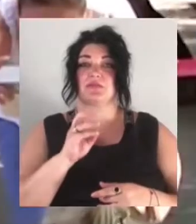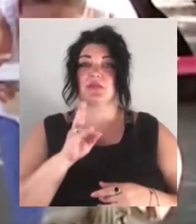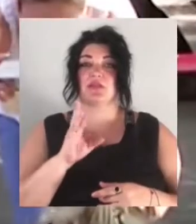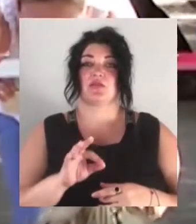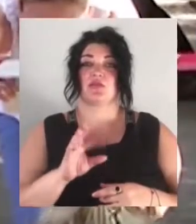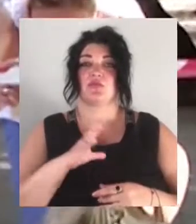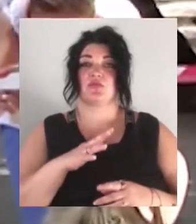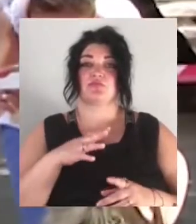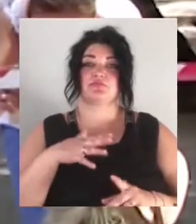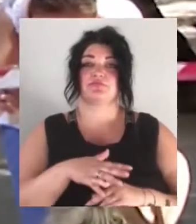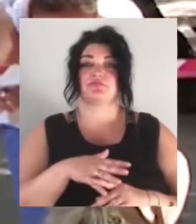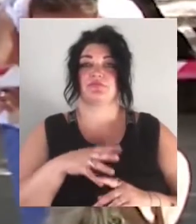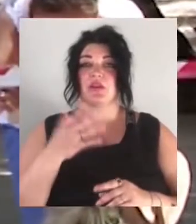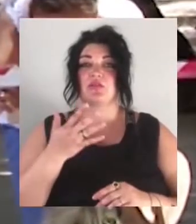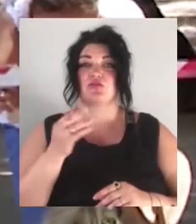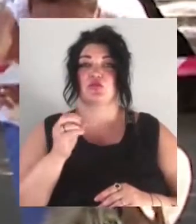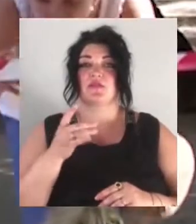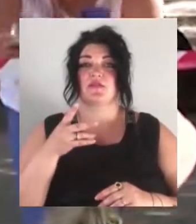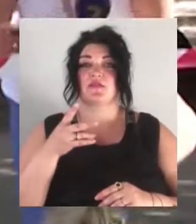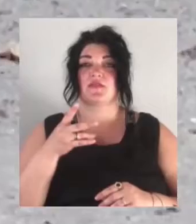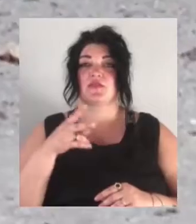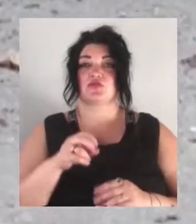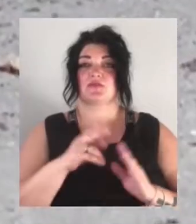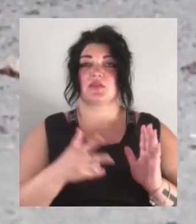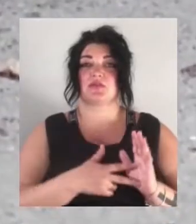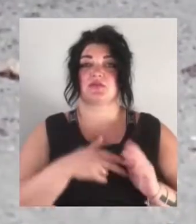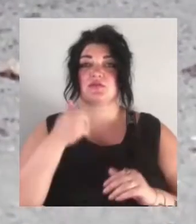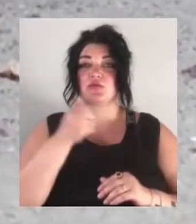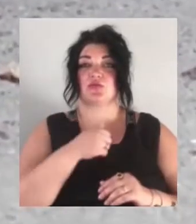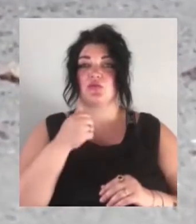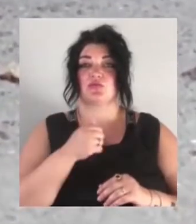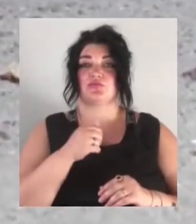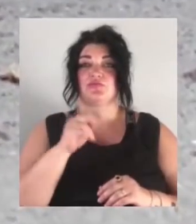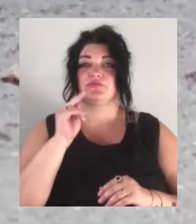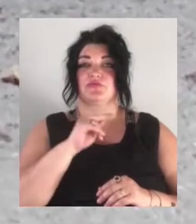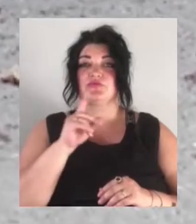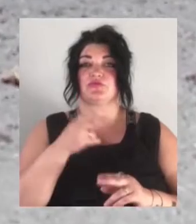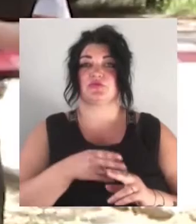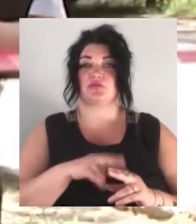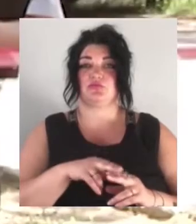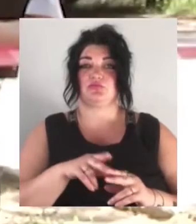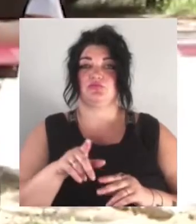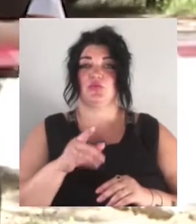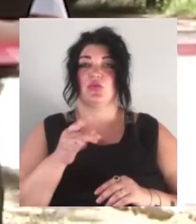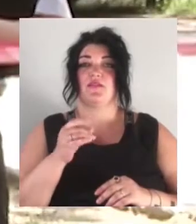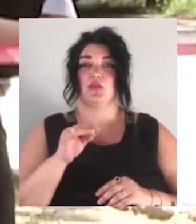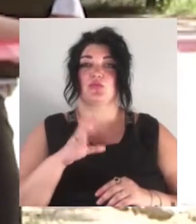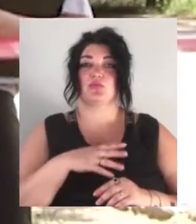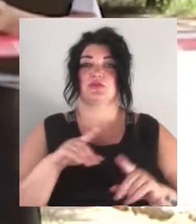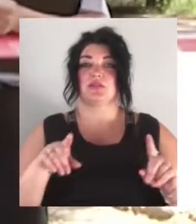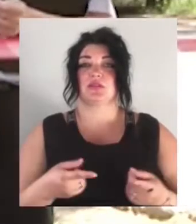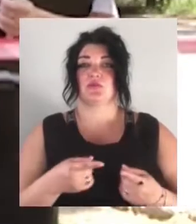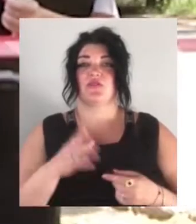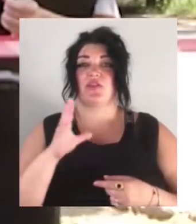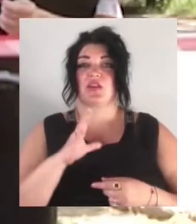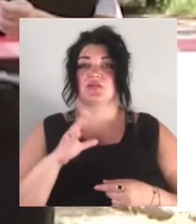скоєно 5 червня 2018 року. У винувачуванні у цьому Станіслав Руденко та Юрий Гаврилюк були затримані у вересні